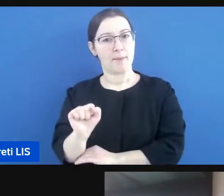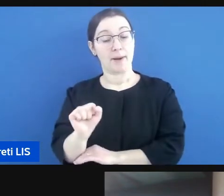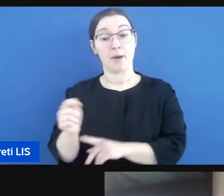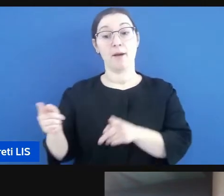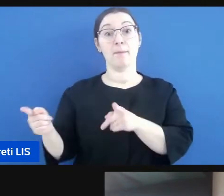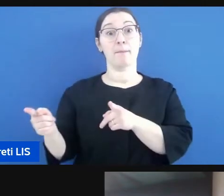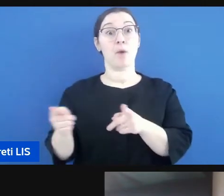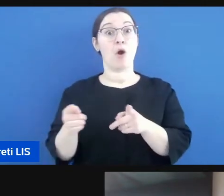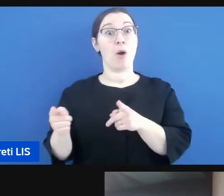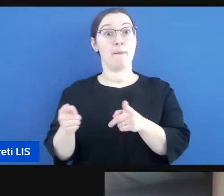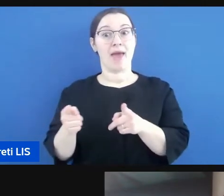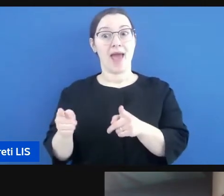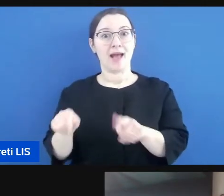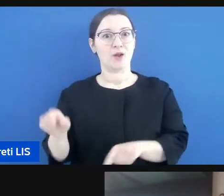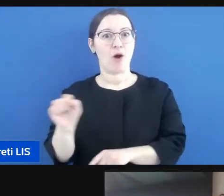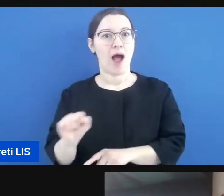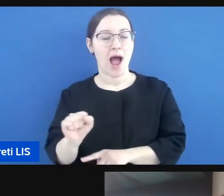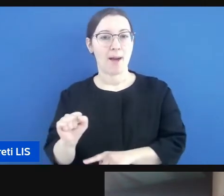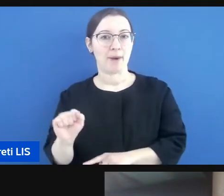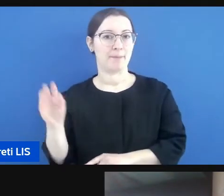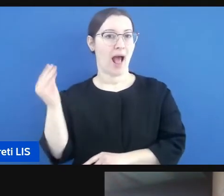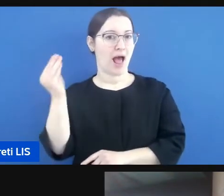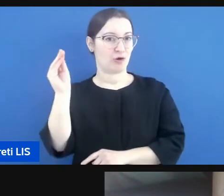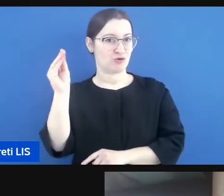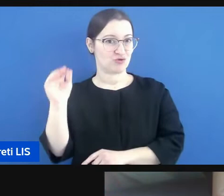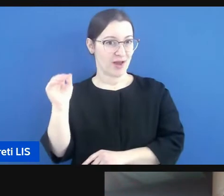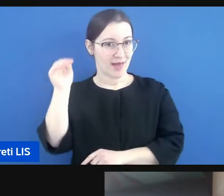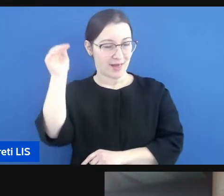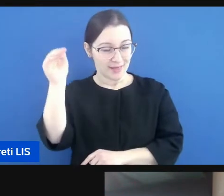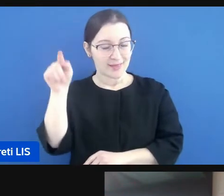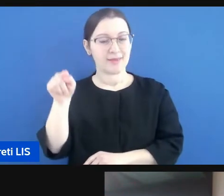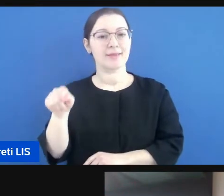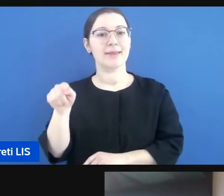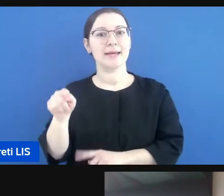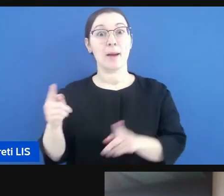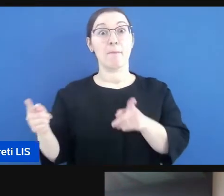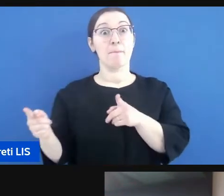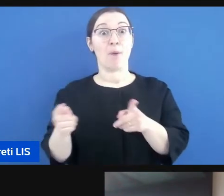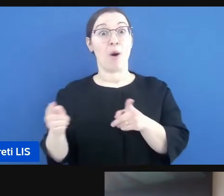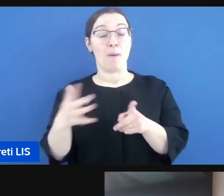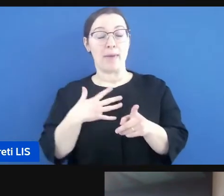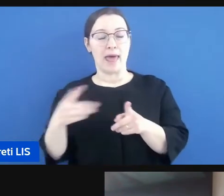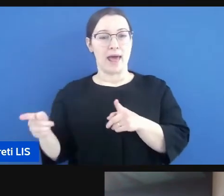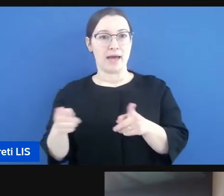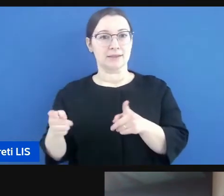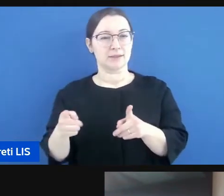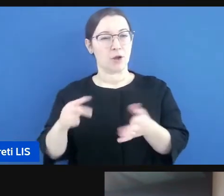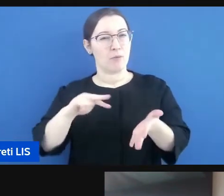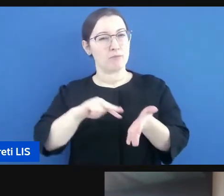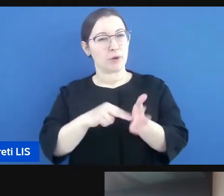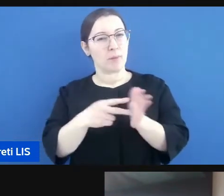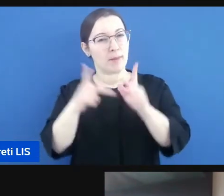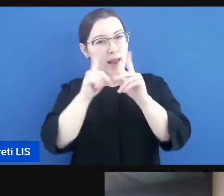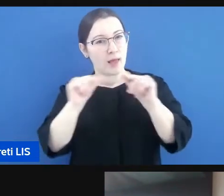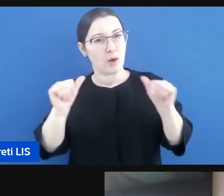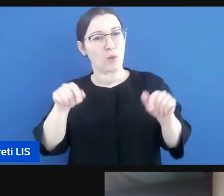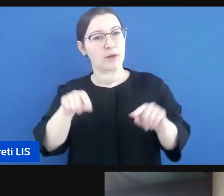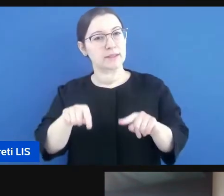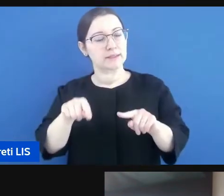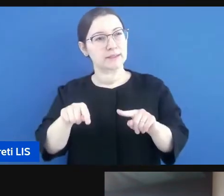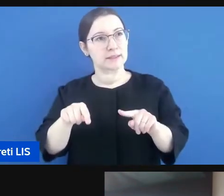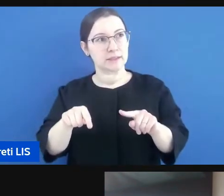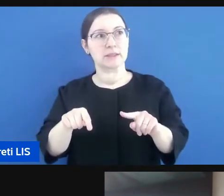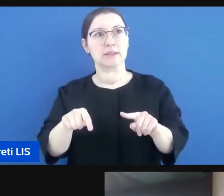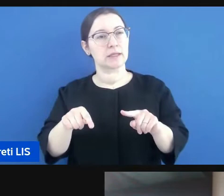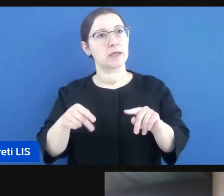Abram è adolescente e quindi nell'adolescenza i problemi linguistici credo che siano ancora